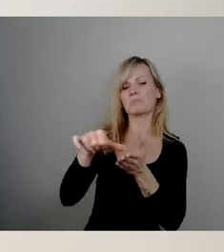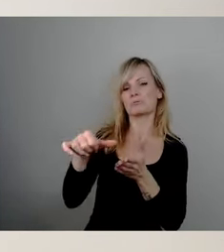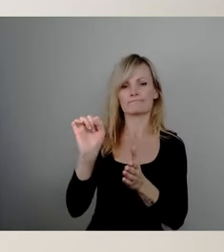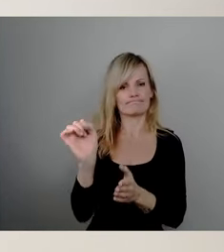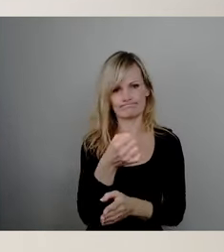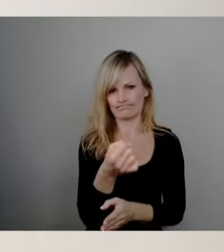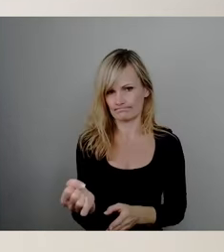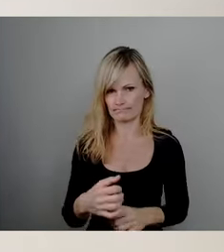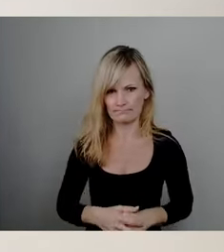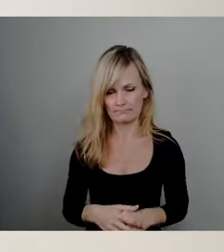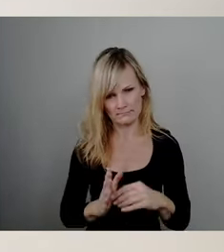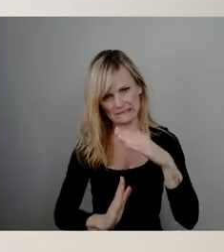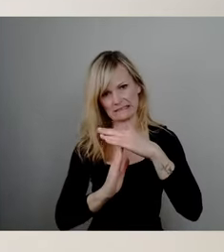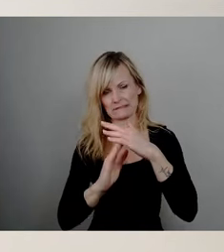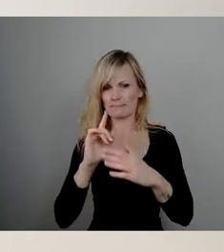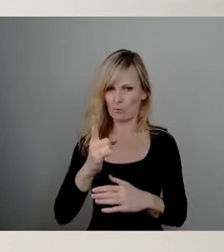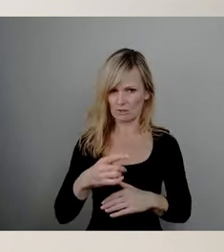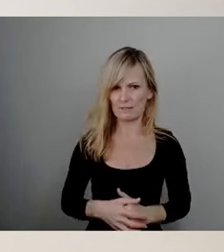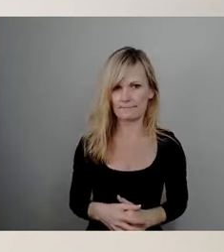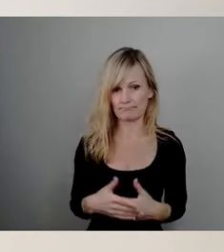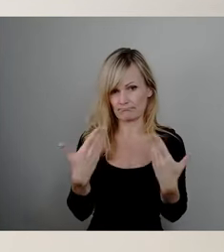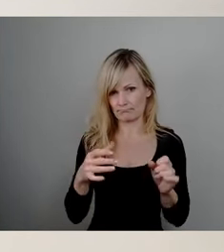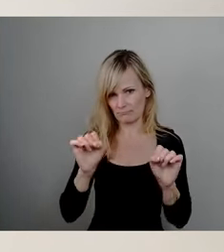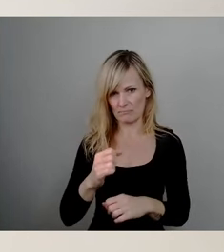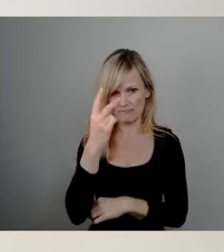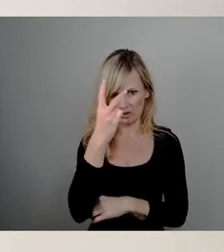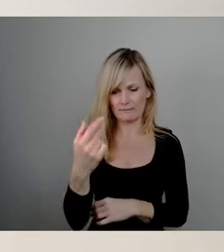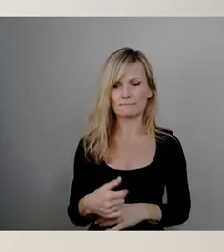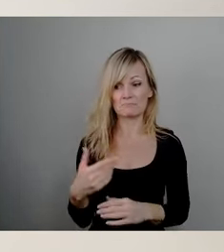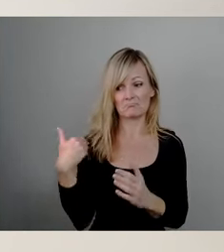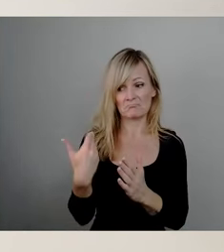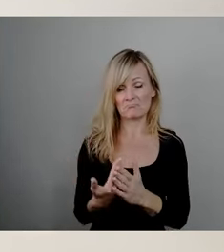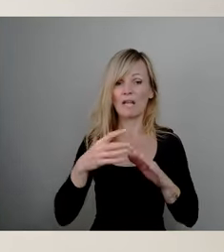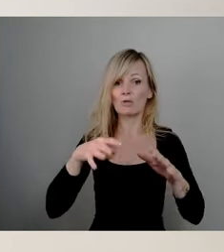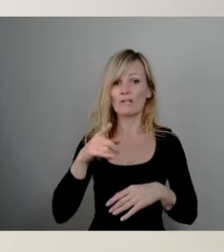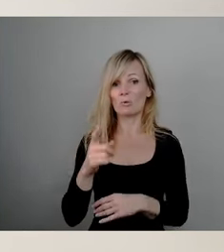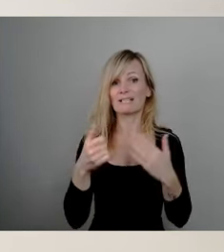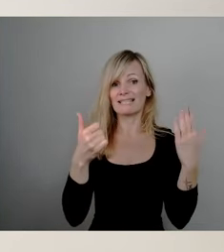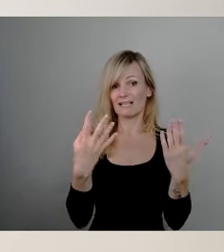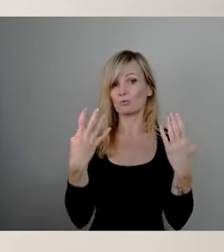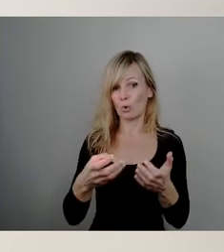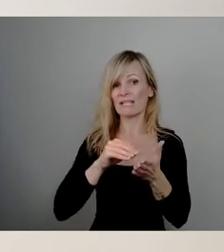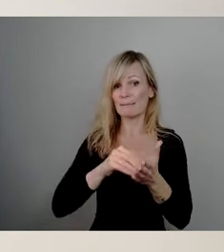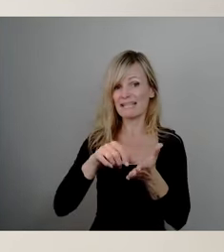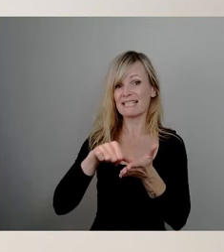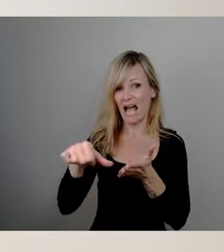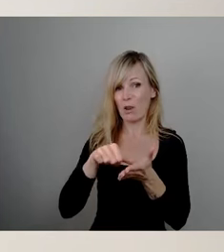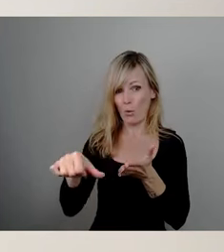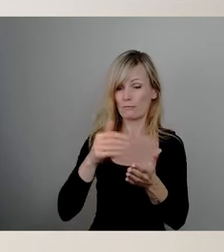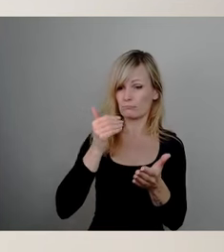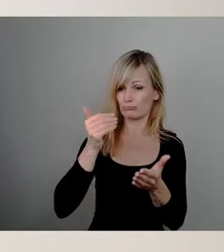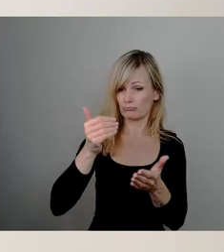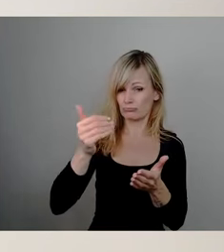nachvollziehbar, was die Mietzahlung seit 1996 angeht in das Bad. Es ist auch